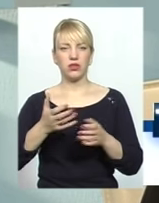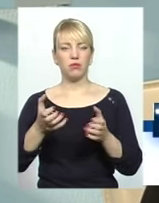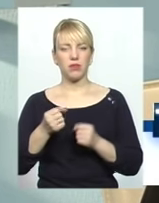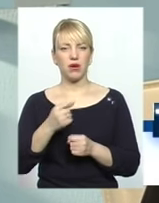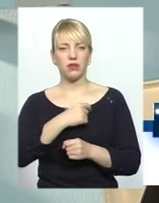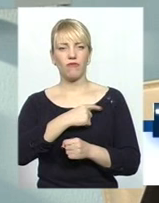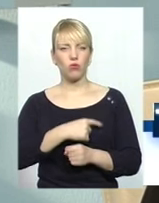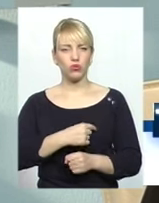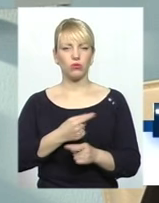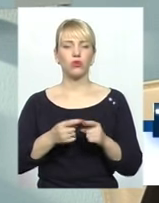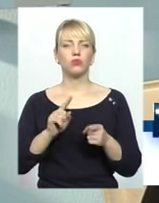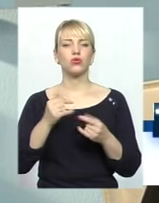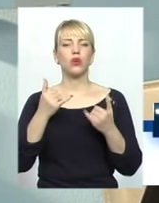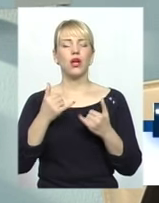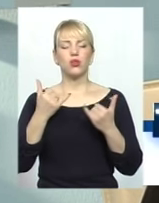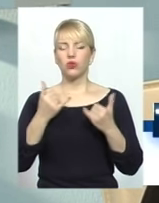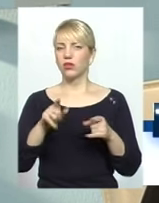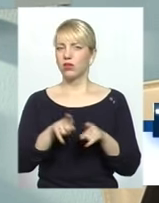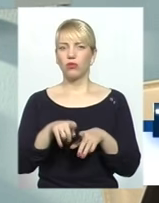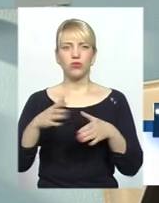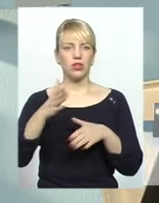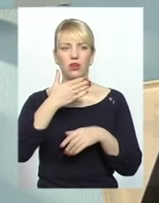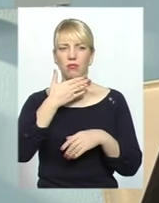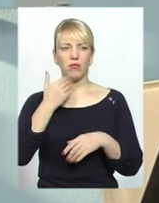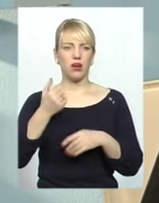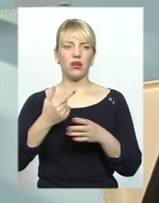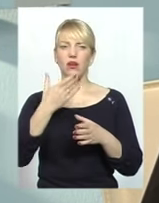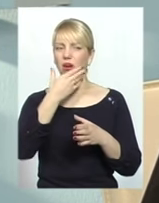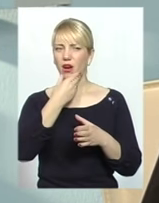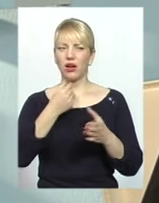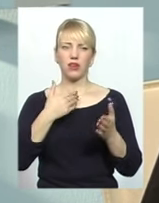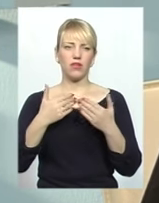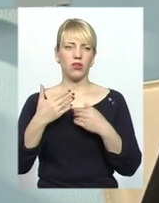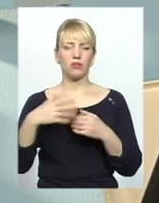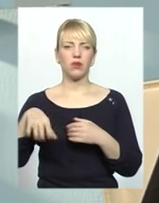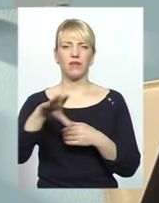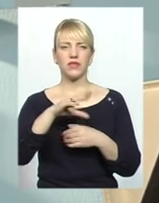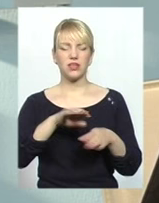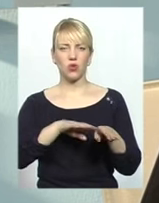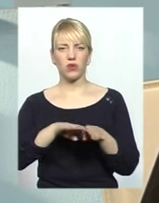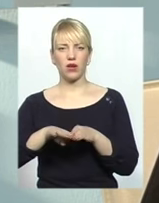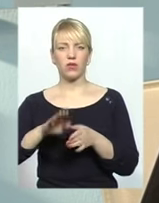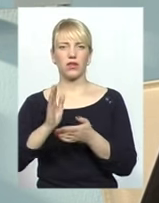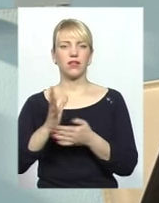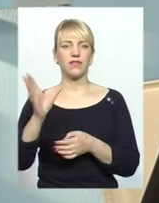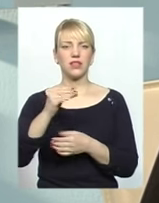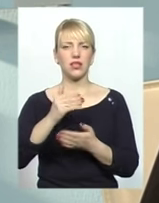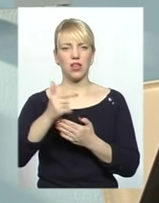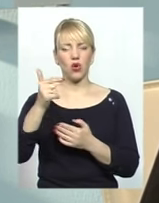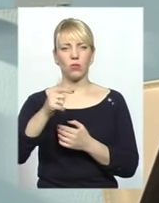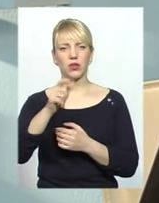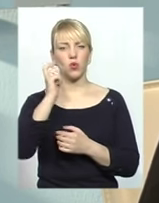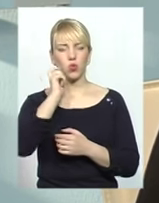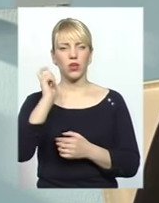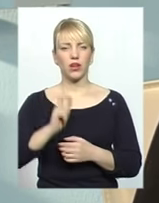Сьогодні, якби, цього немає і практично однакове ставлення, ми всі однакові, ми всі громадянини цієї країни. І вже